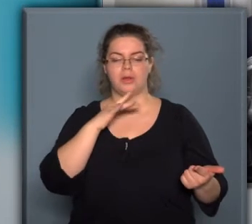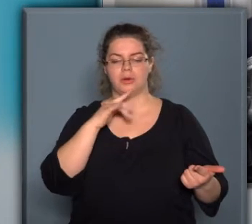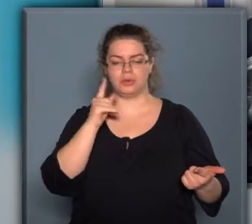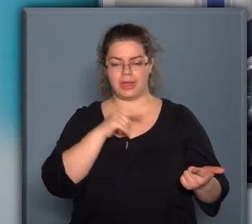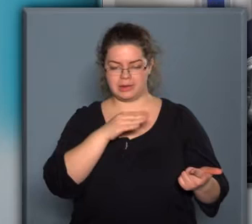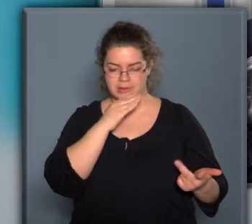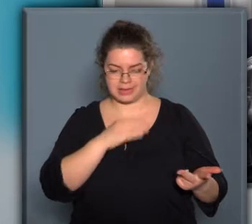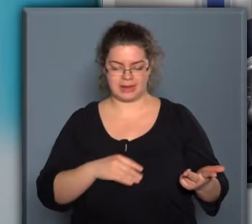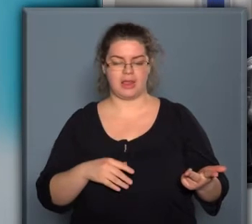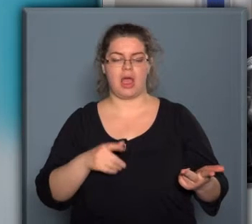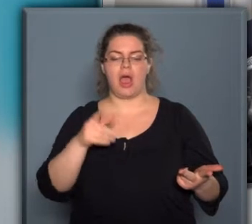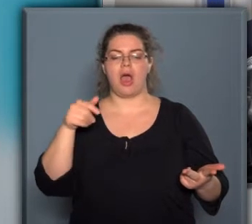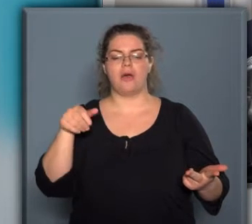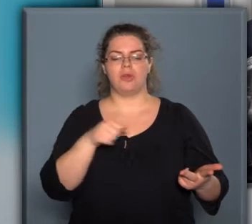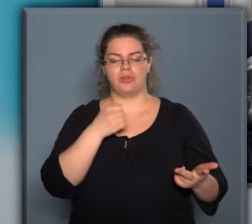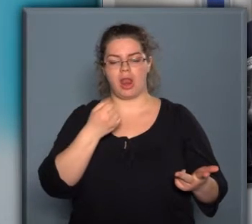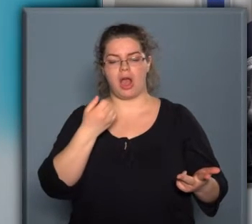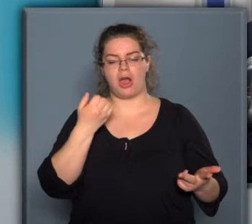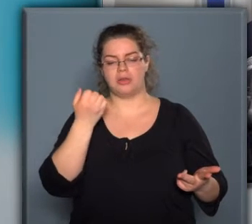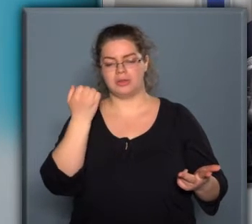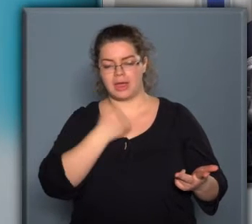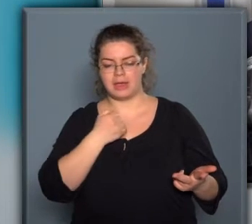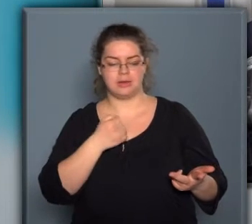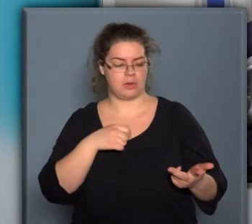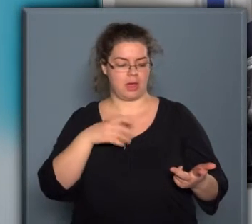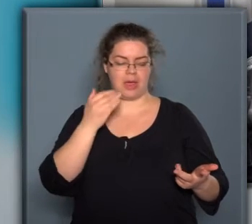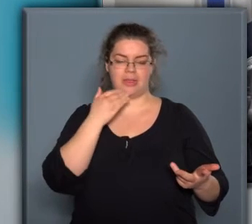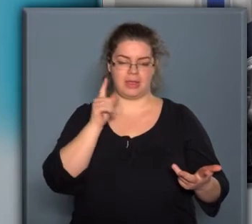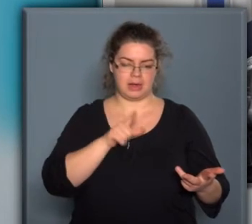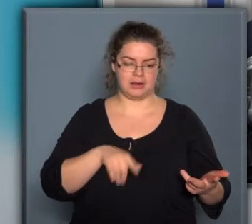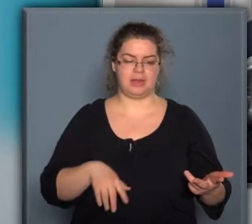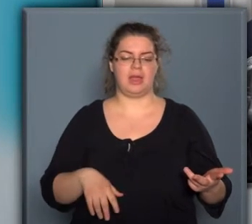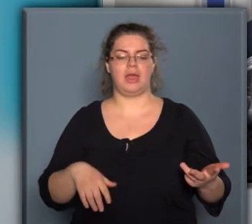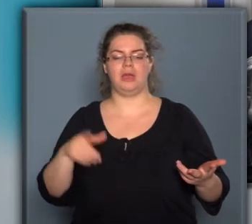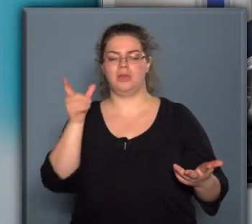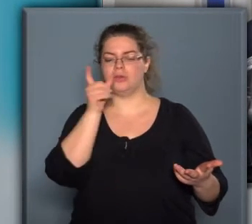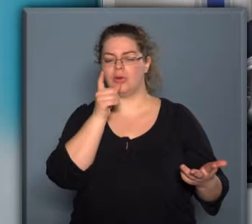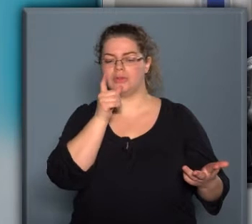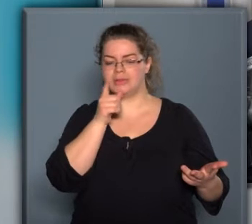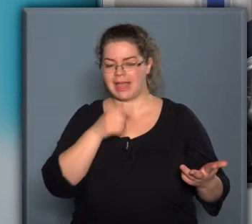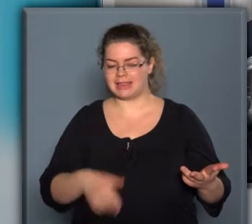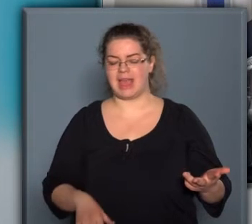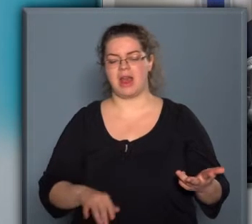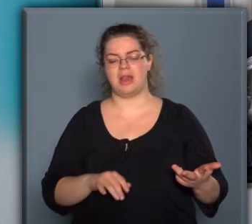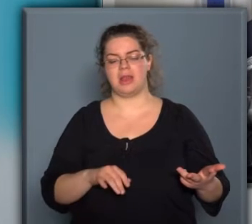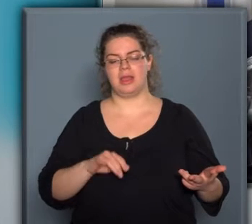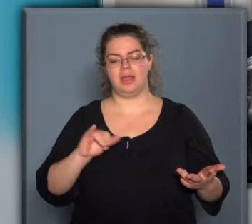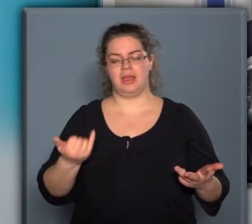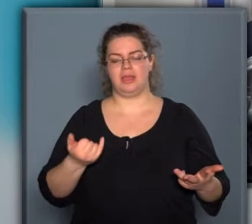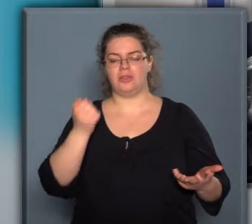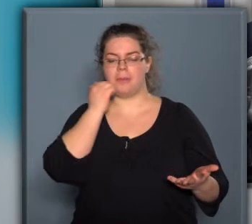Rotoyázetszerta Vasalatgyártó és Keresedelmi Kft., az Eltec Holding Kft., a Continental Automotive Hungary Kft.